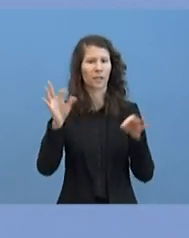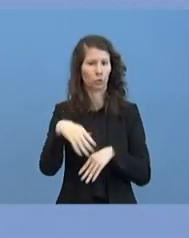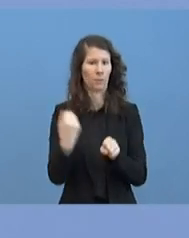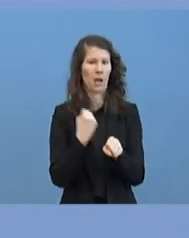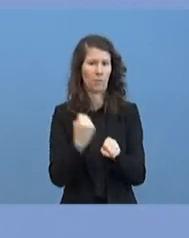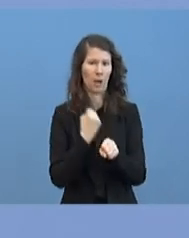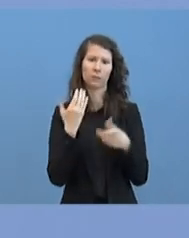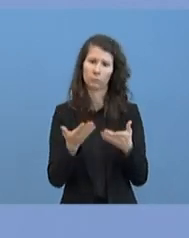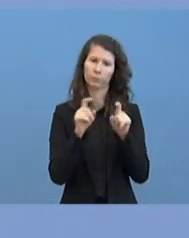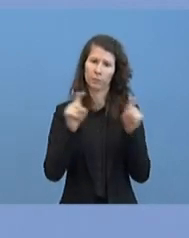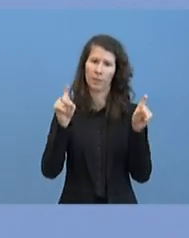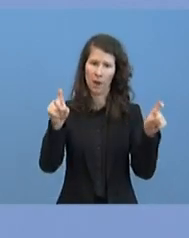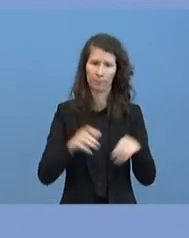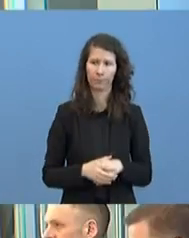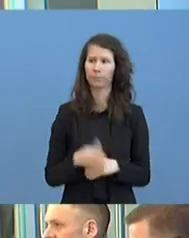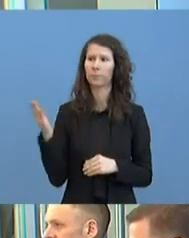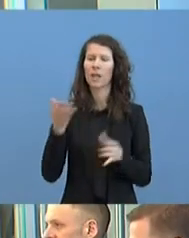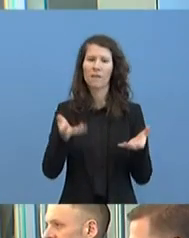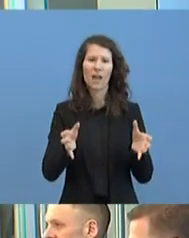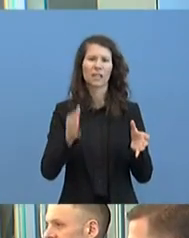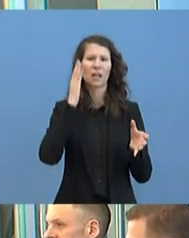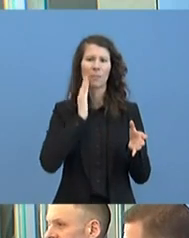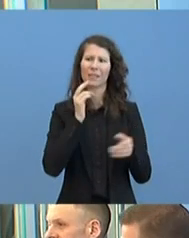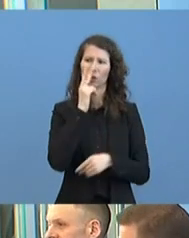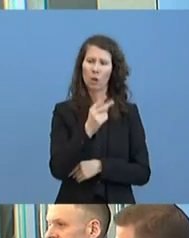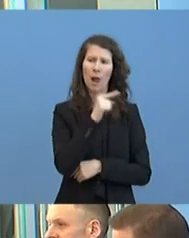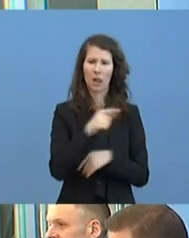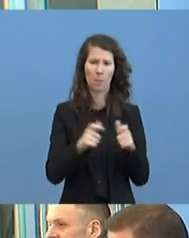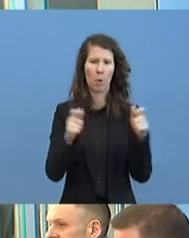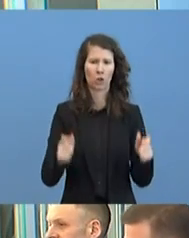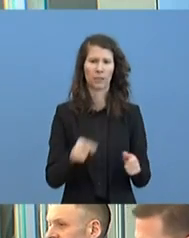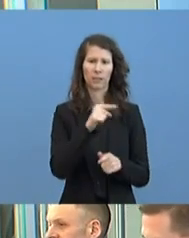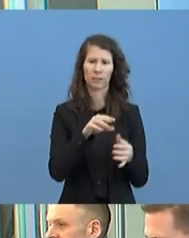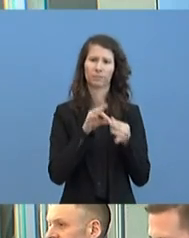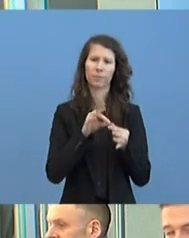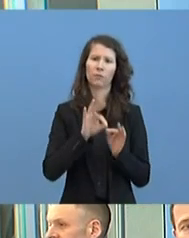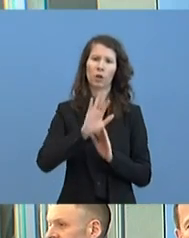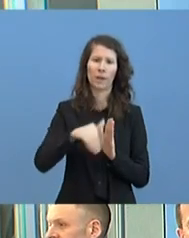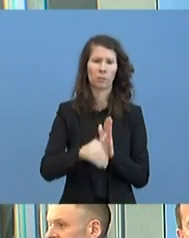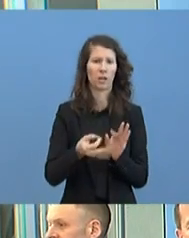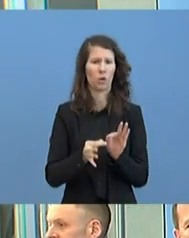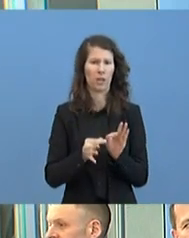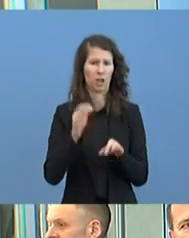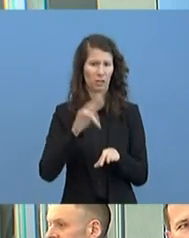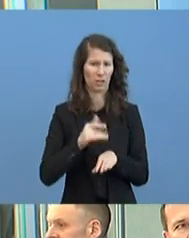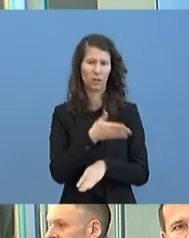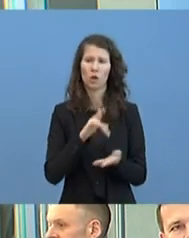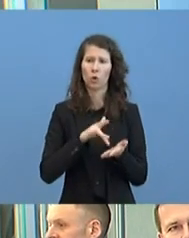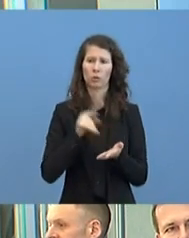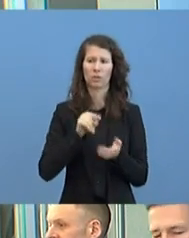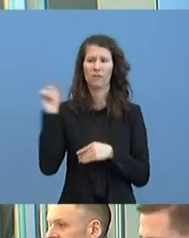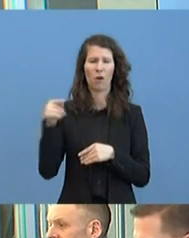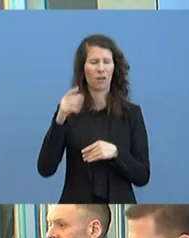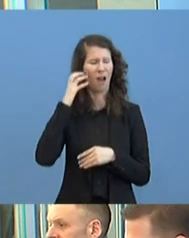die Bitte an die Kollegen vom Fernsehen, ob wir nochmal nach dieser Box gucken könnten für die Gebärdendolmetscherin, weil das ist hier vorne